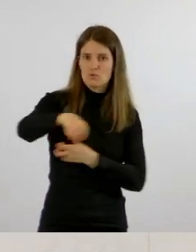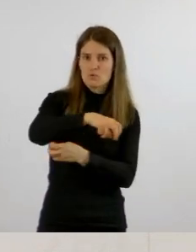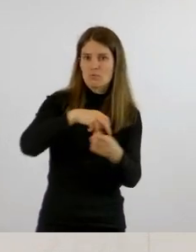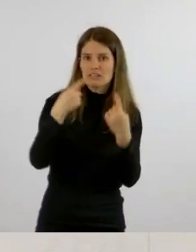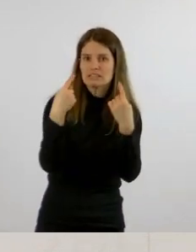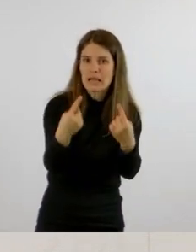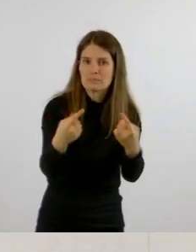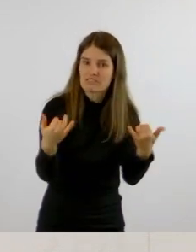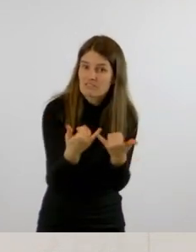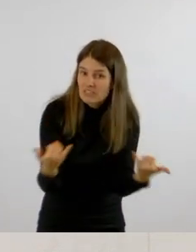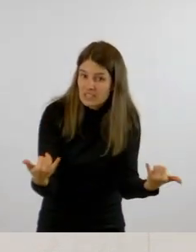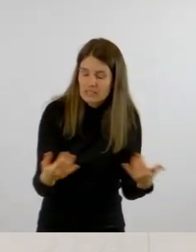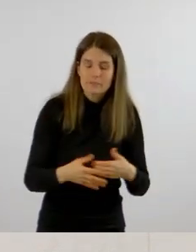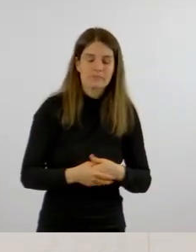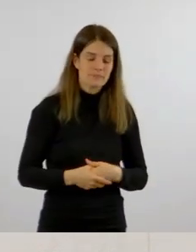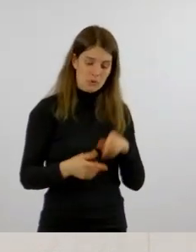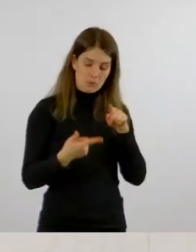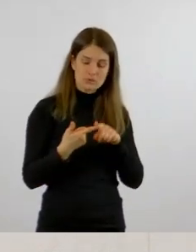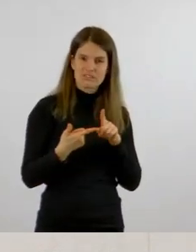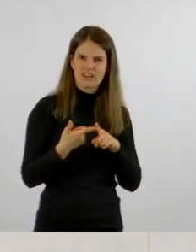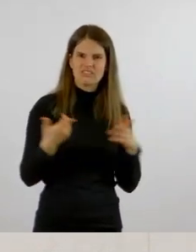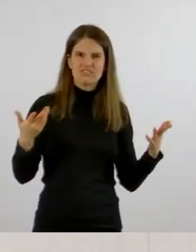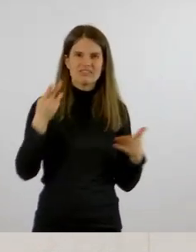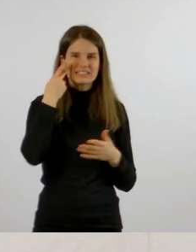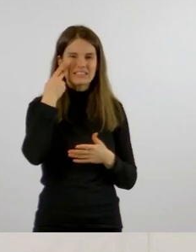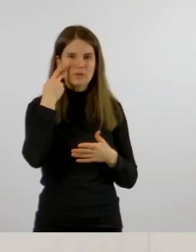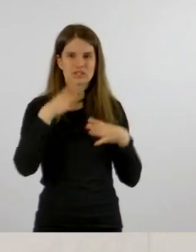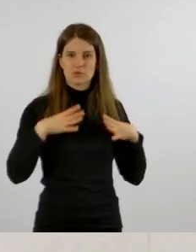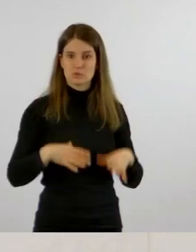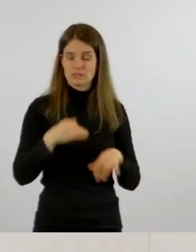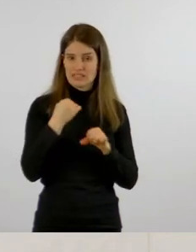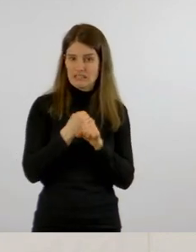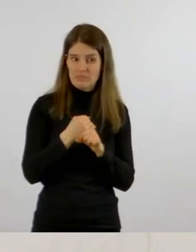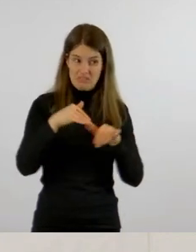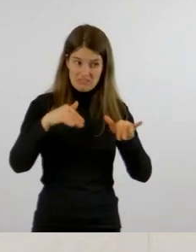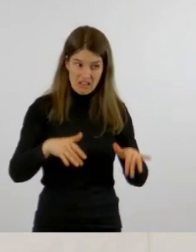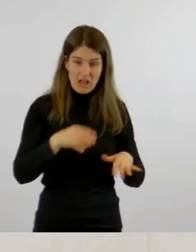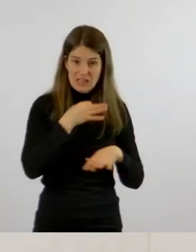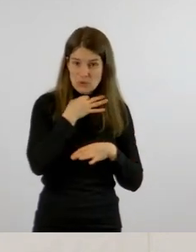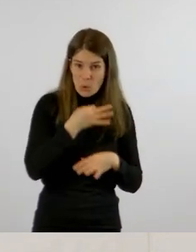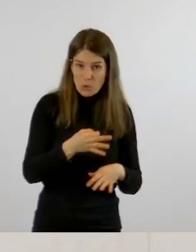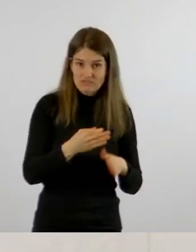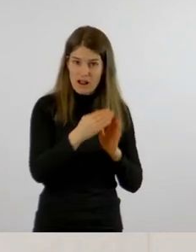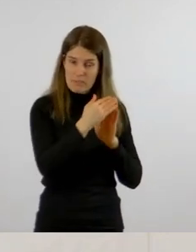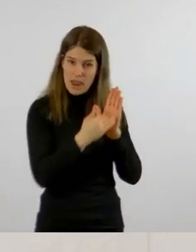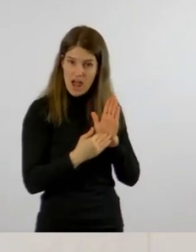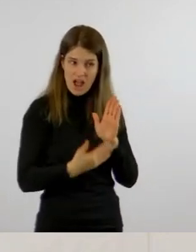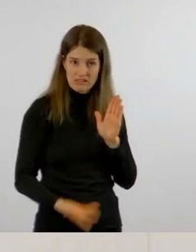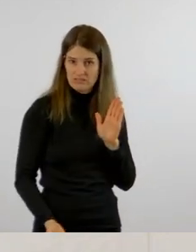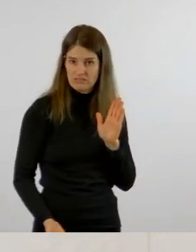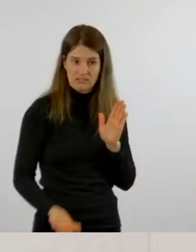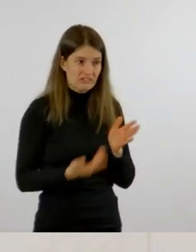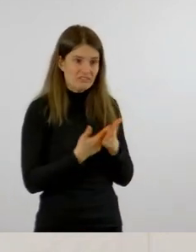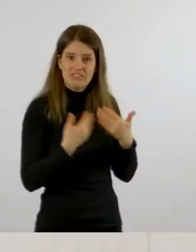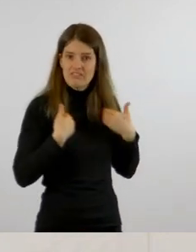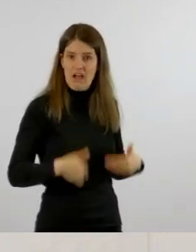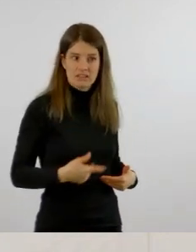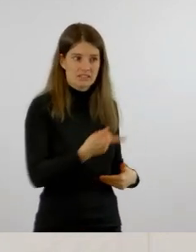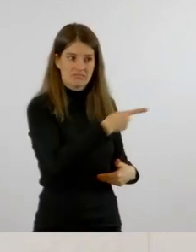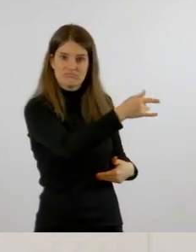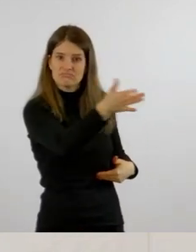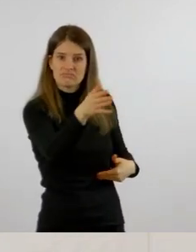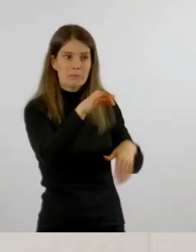Und zweitens, gibt es einen Notfallplan vom Gesundheitsamt, wenn aus mehreren medizinischen Gruppen